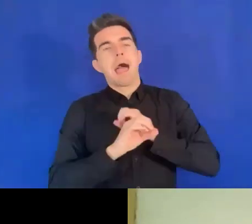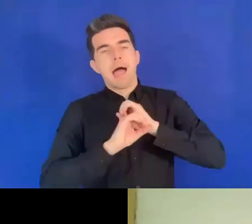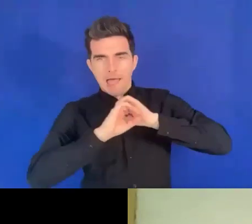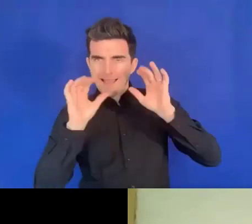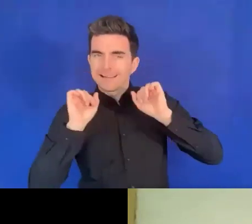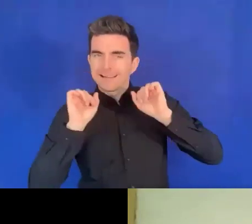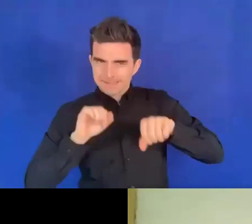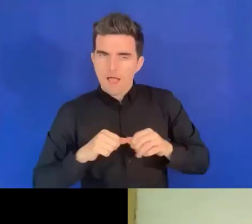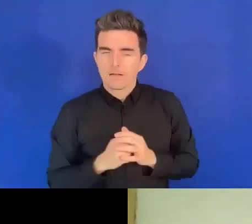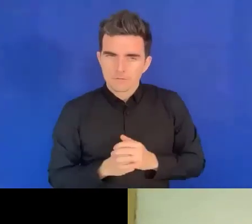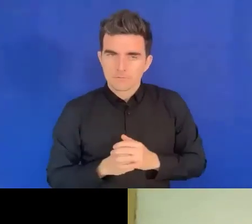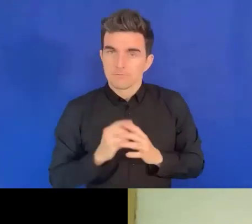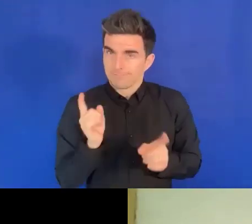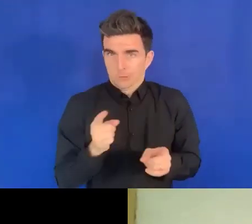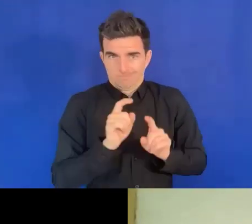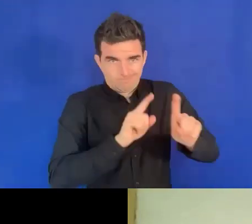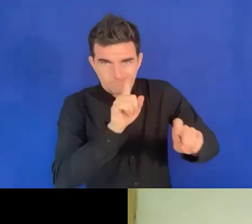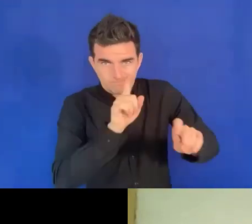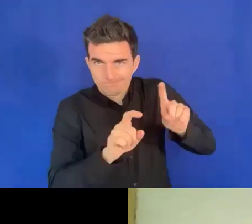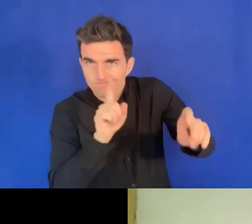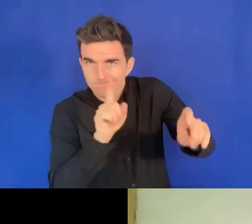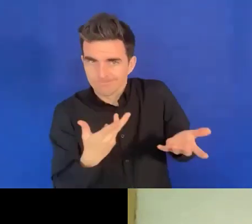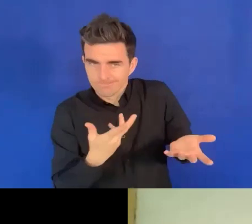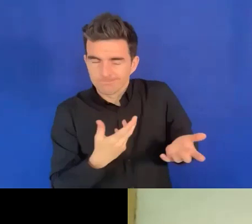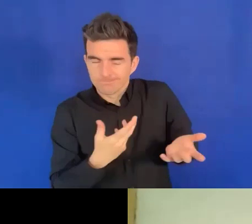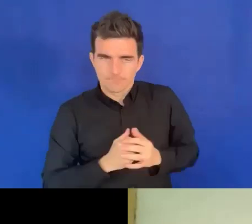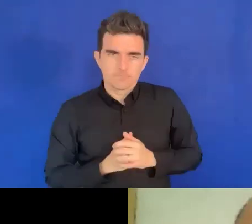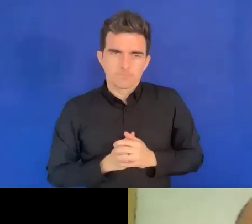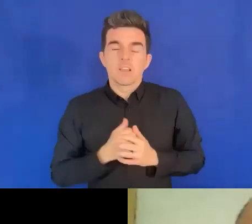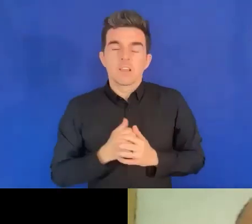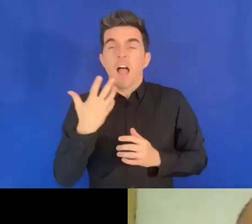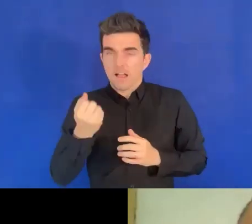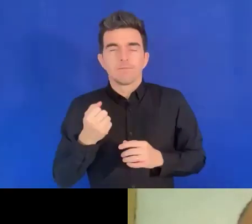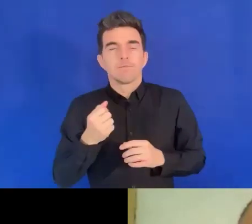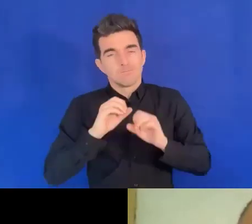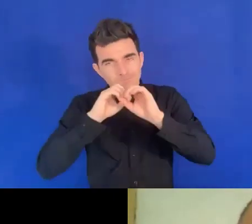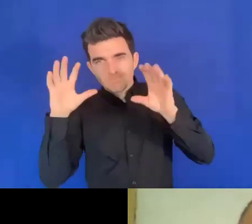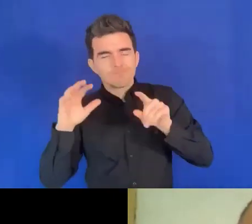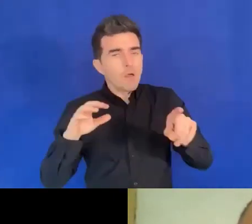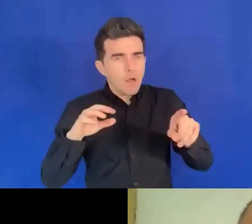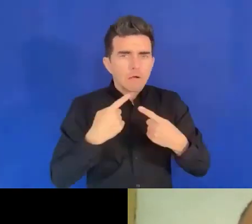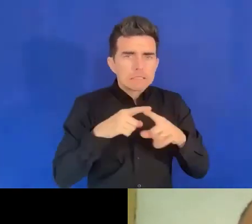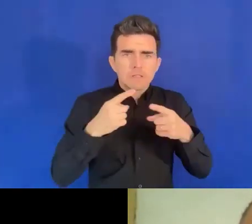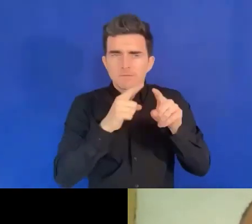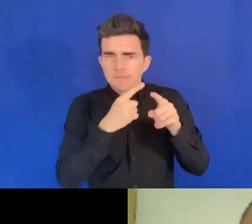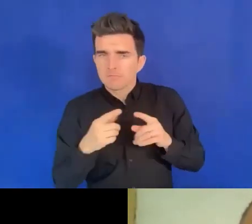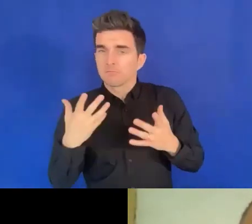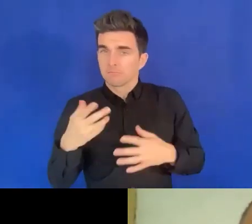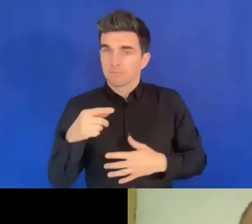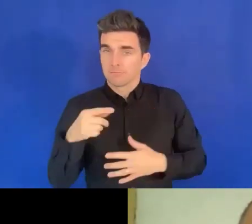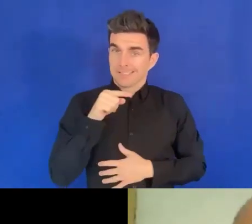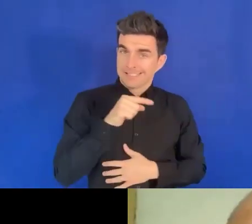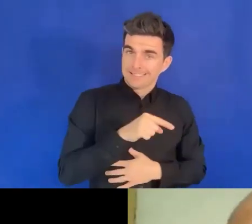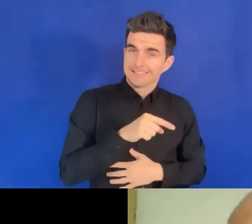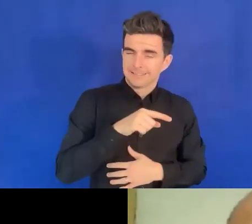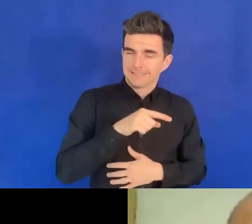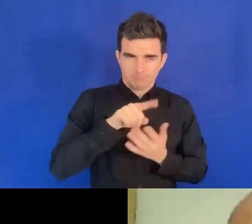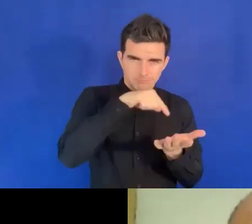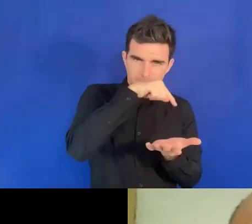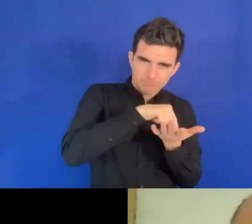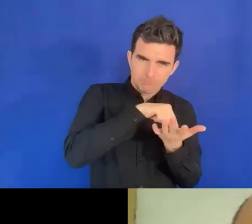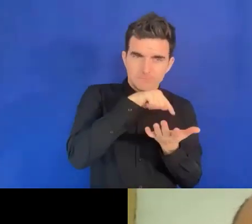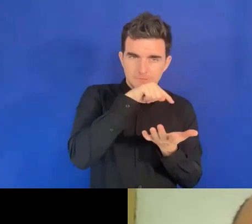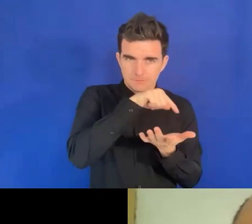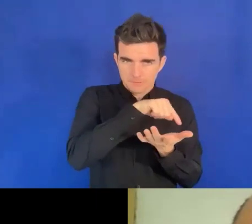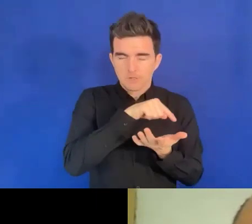il y a un groupe de personnes saoudes ils voudraient